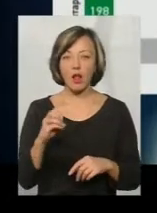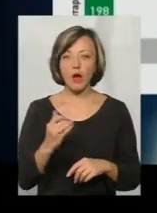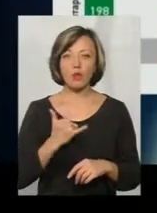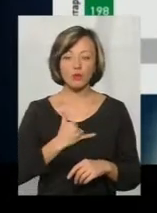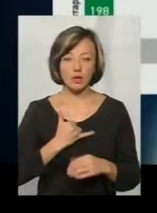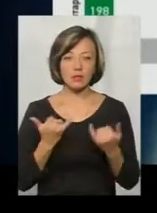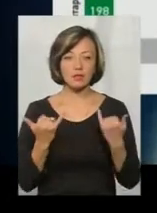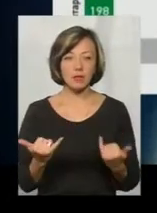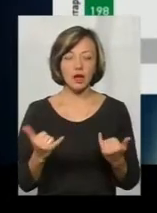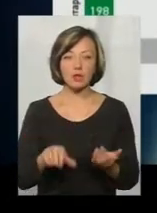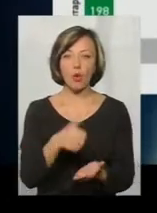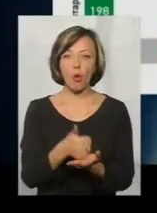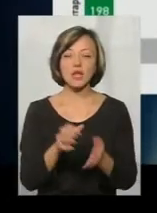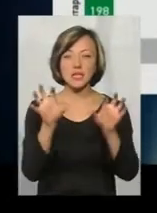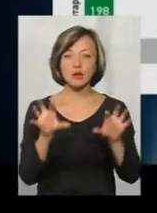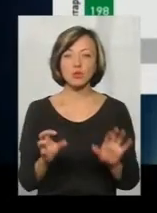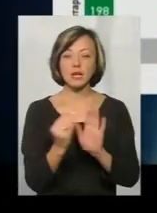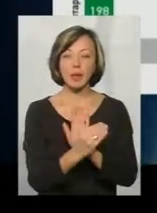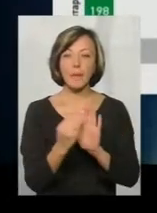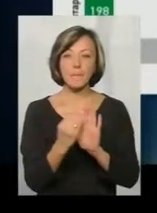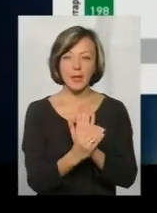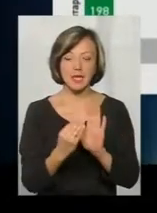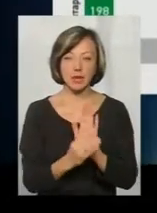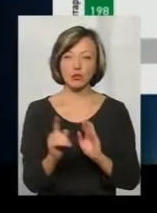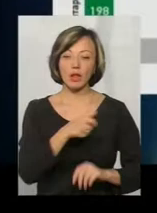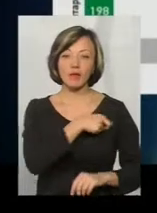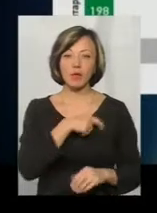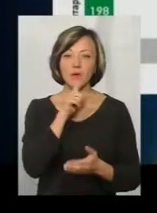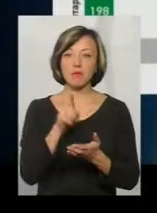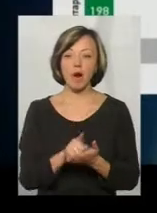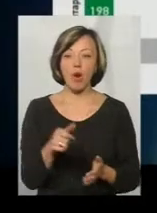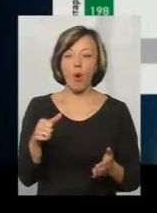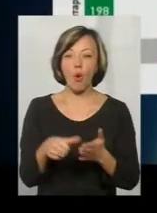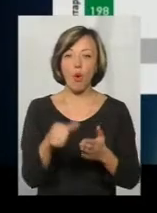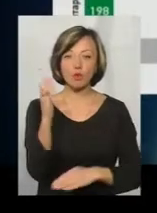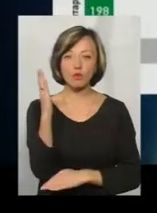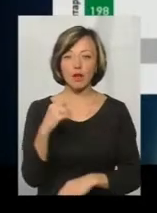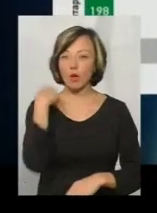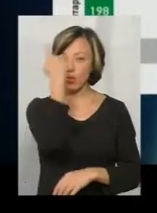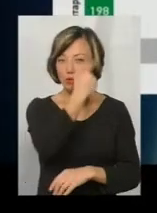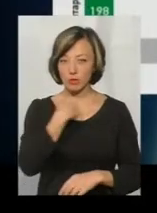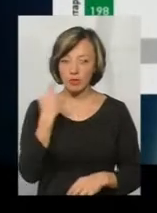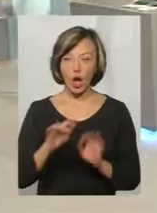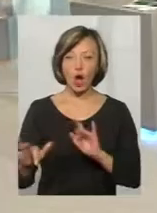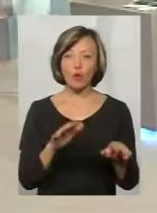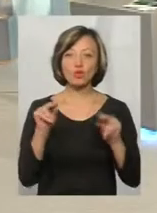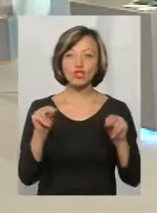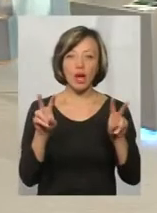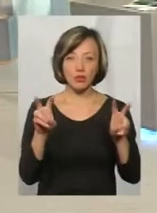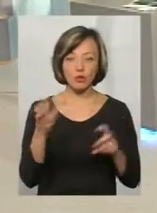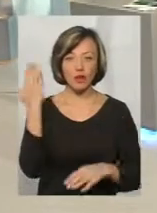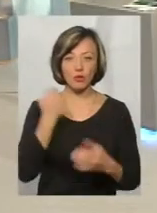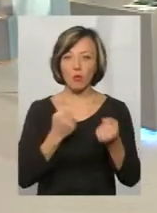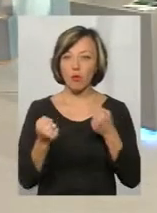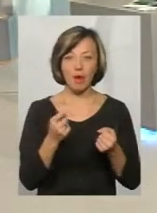зараз в Конституції написано, що депутат має голосувати особисто. Рух, чесно, досить давно з цим бореться. І, на